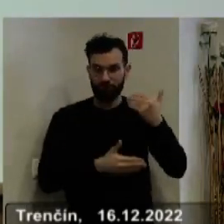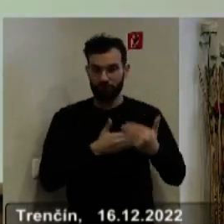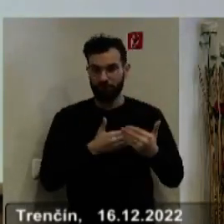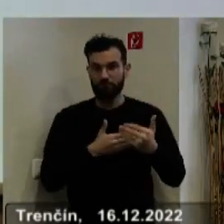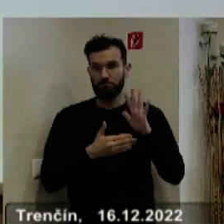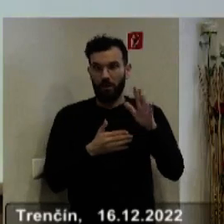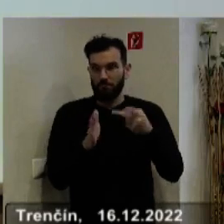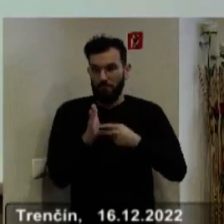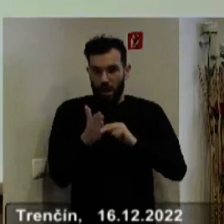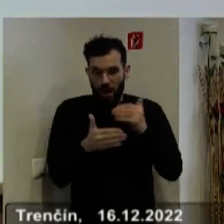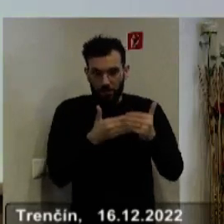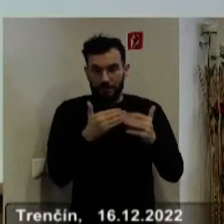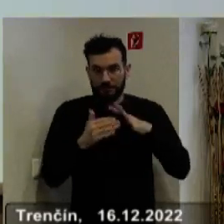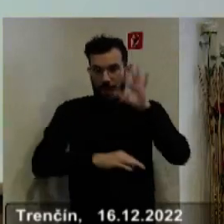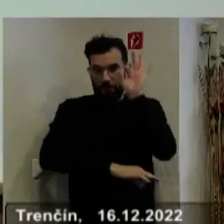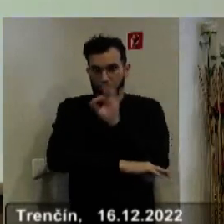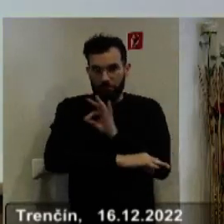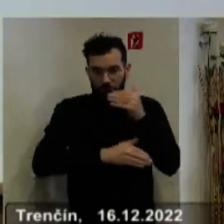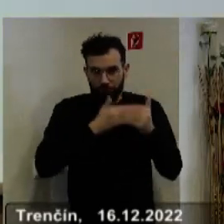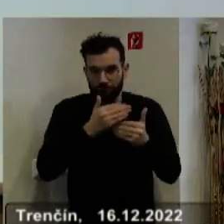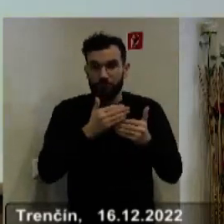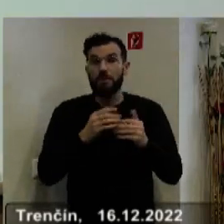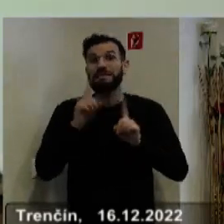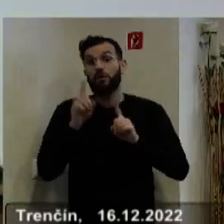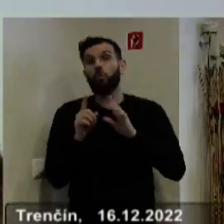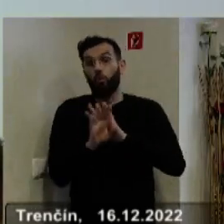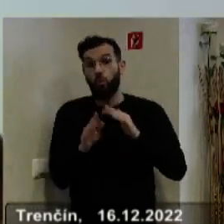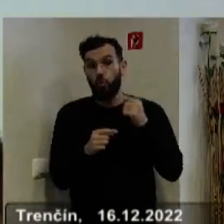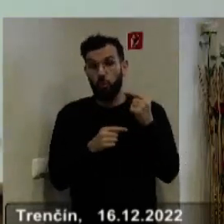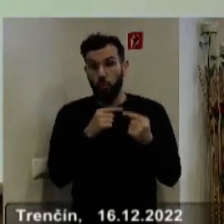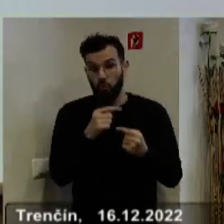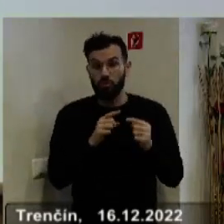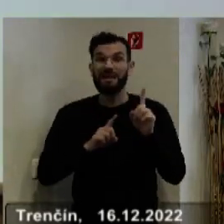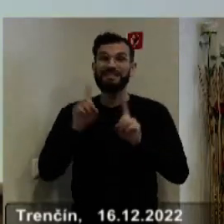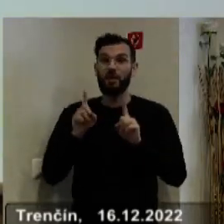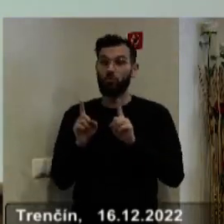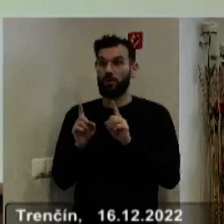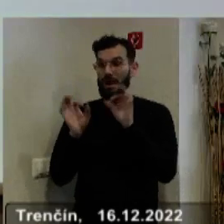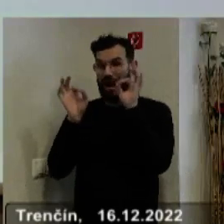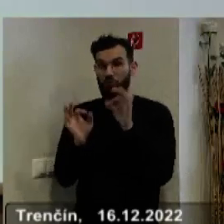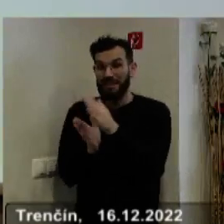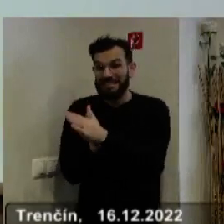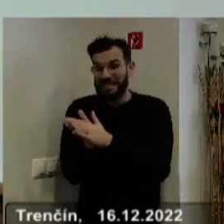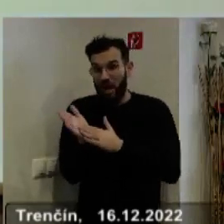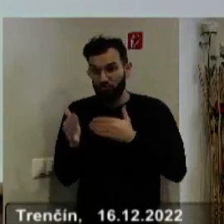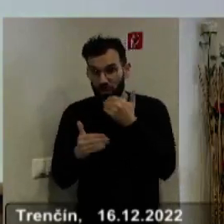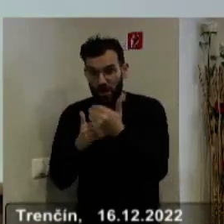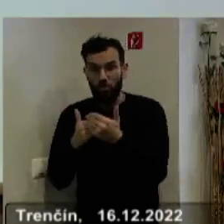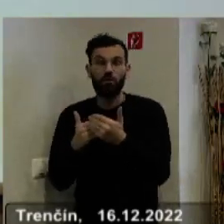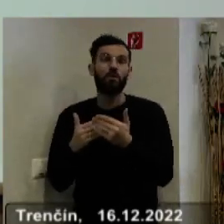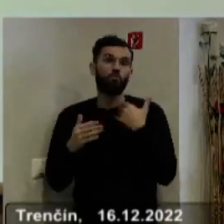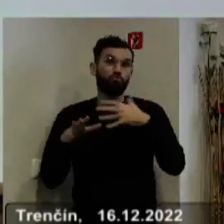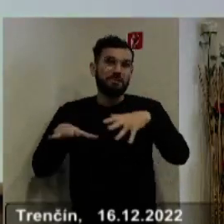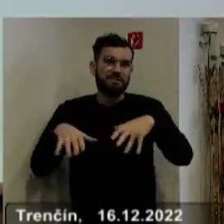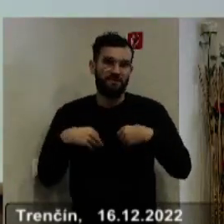ktoré sú rozpracované, ktoré už niektoré prebiehajú, niektoré sú vo fáze započatia a boli